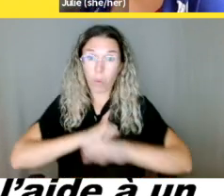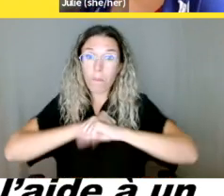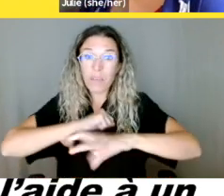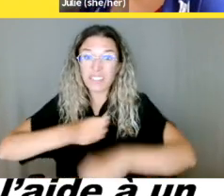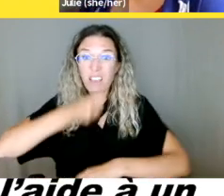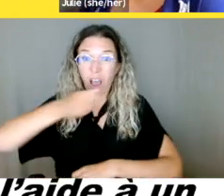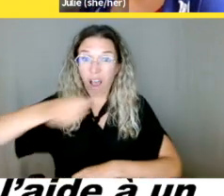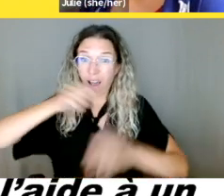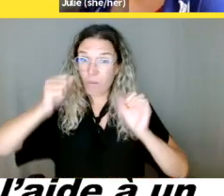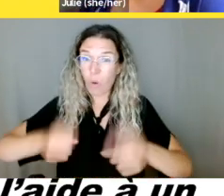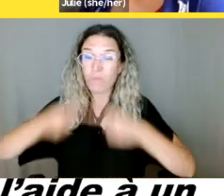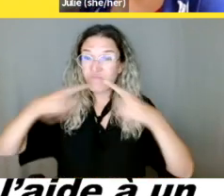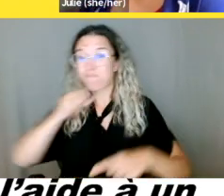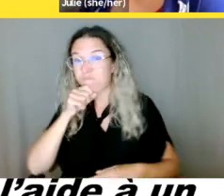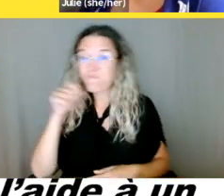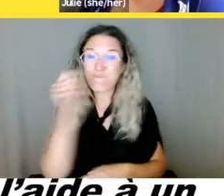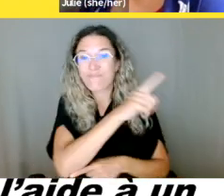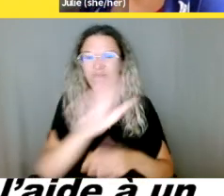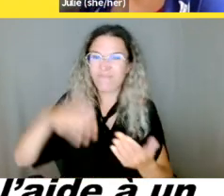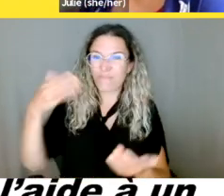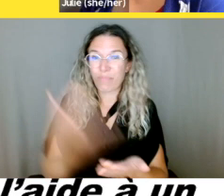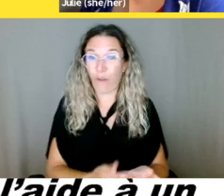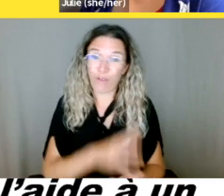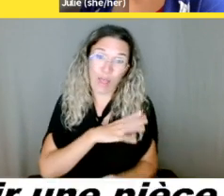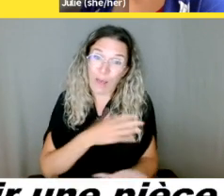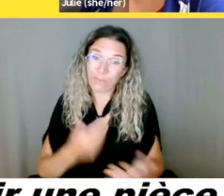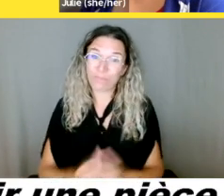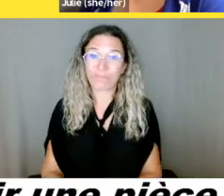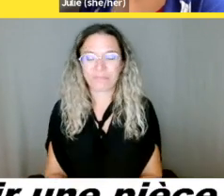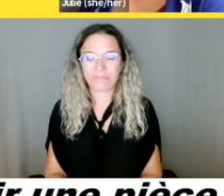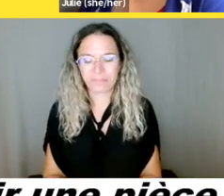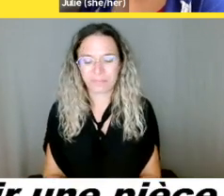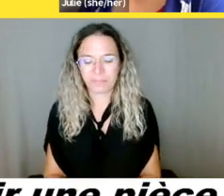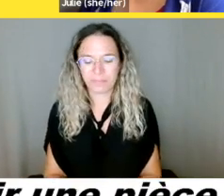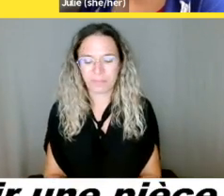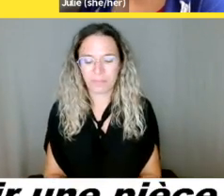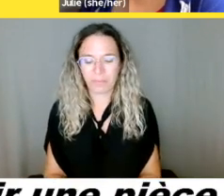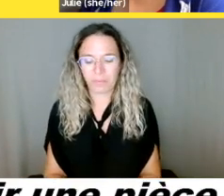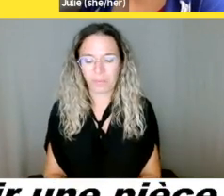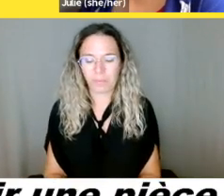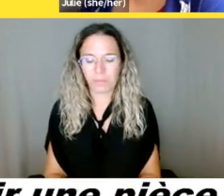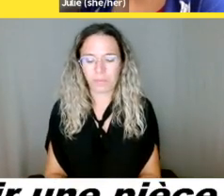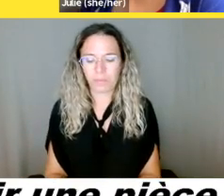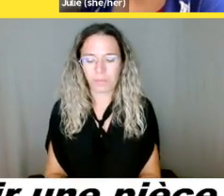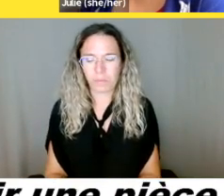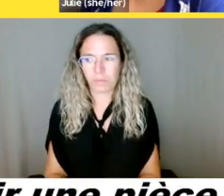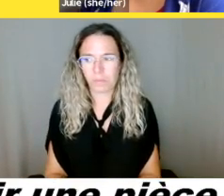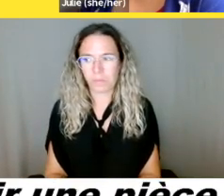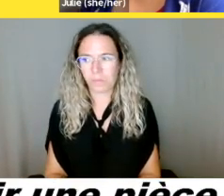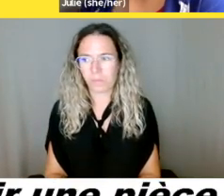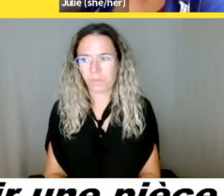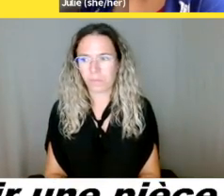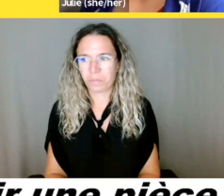Parfait. Donc là, la prochaine discussion, c'est « Parfois, une entreprise me demande de